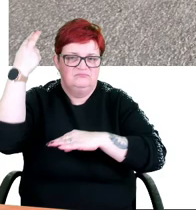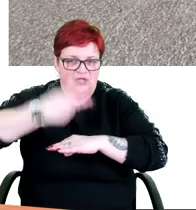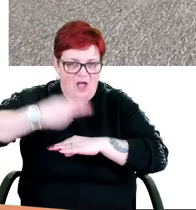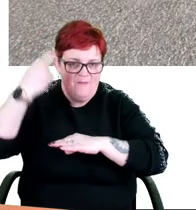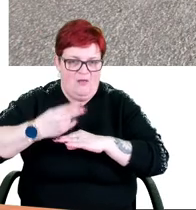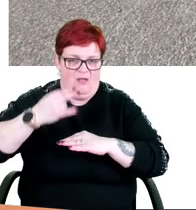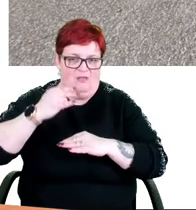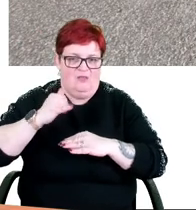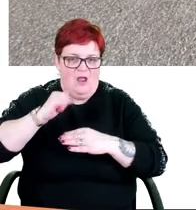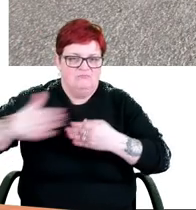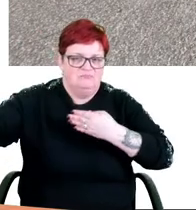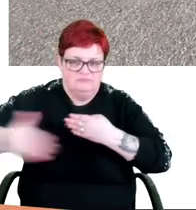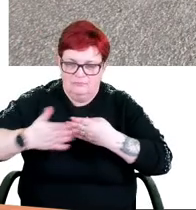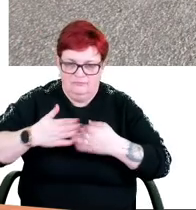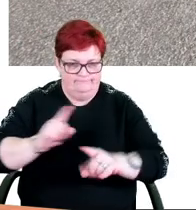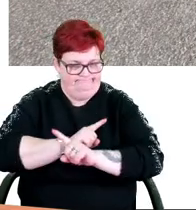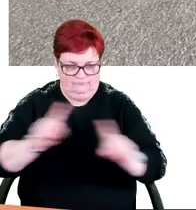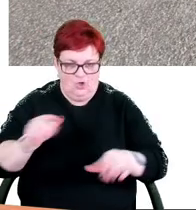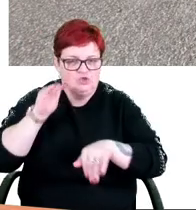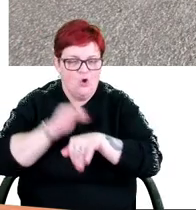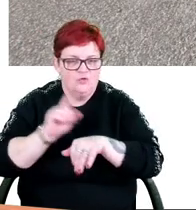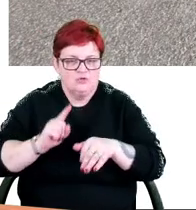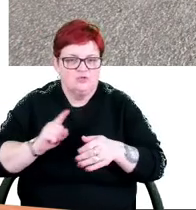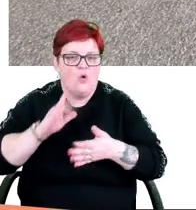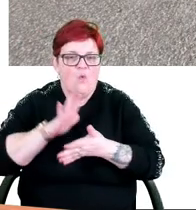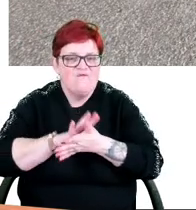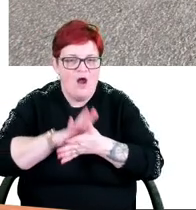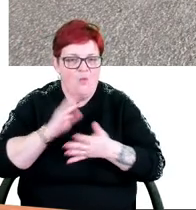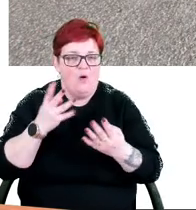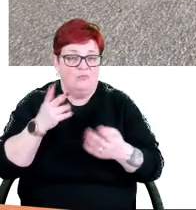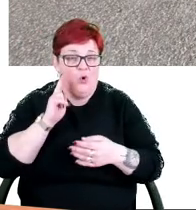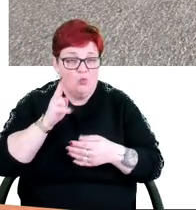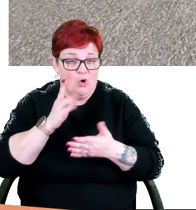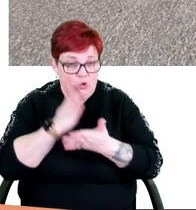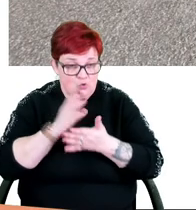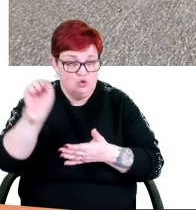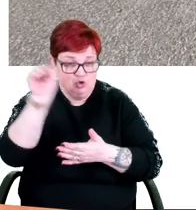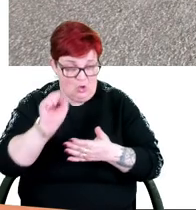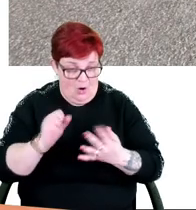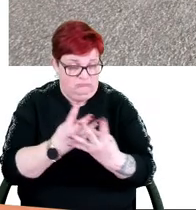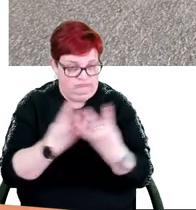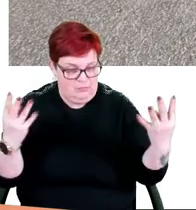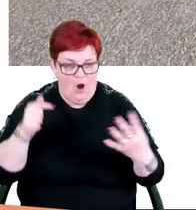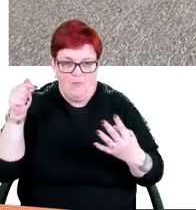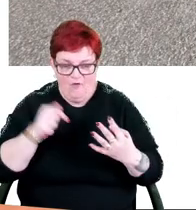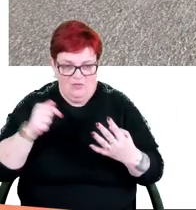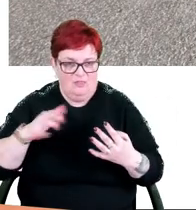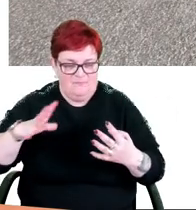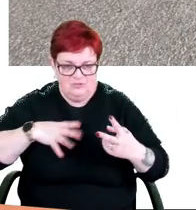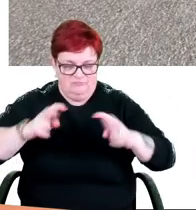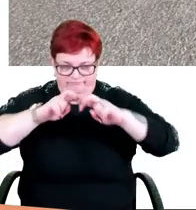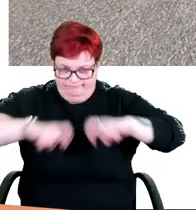wewnętrznych. Zgodnie z uchwałą istniejące ogrodzenia na terenie zabudowy wielorodzinnej powinny być rozebrane